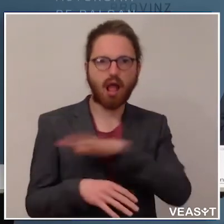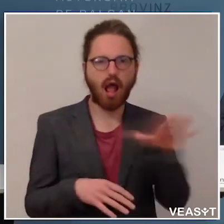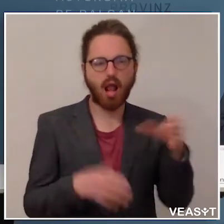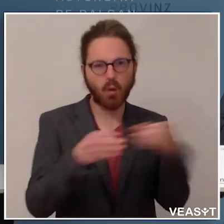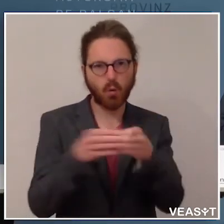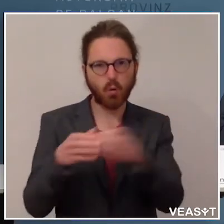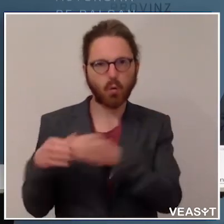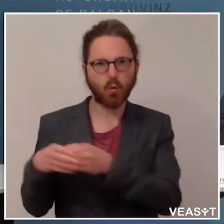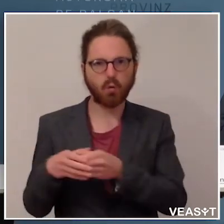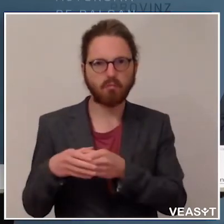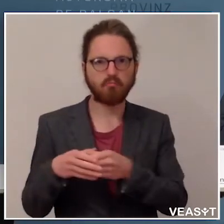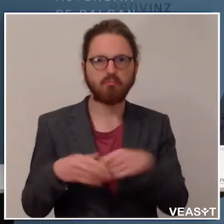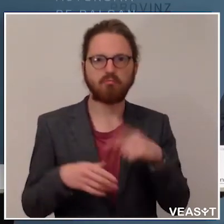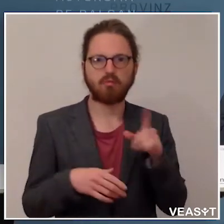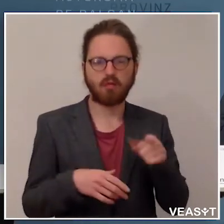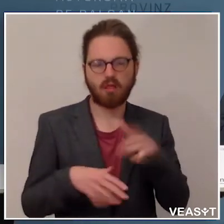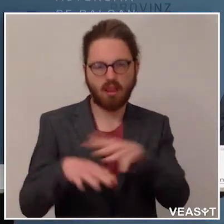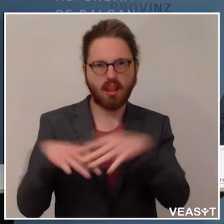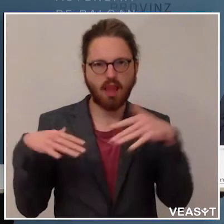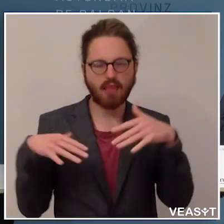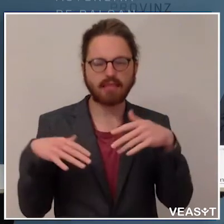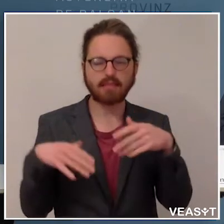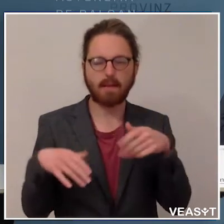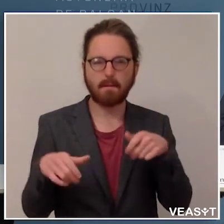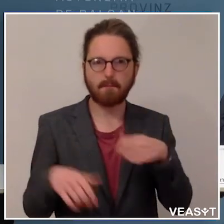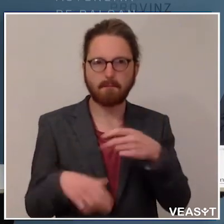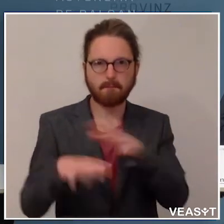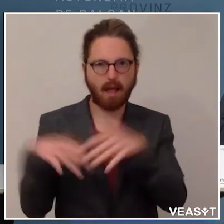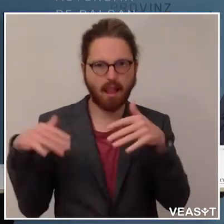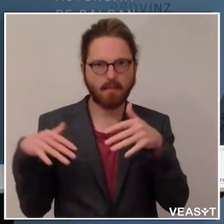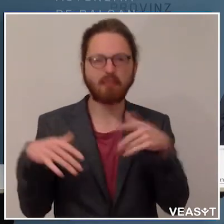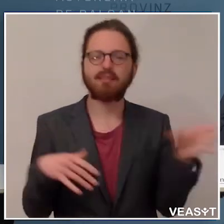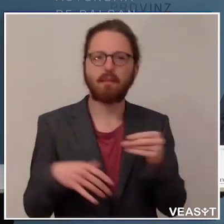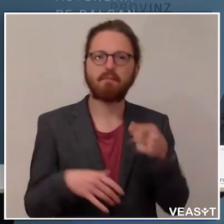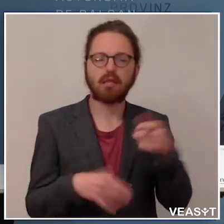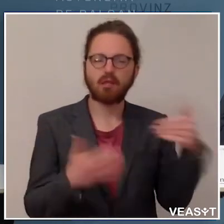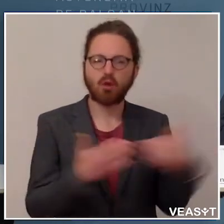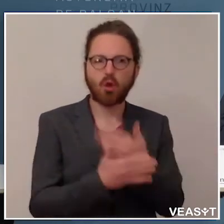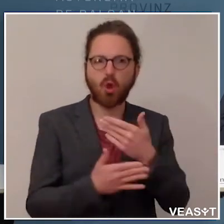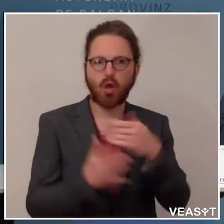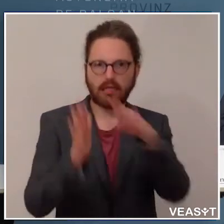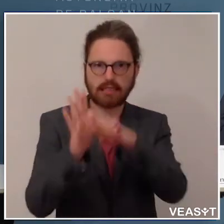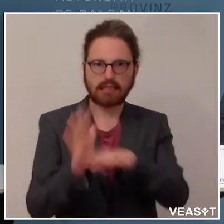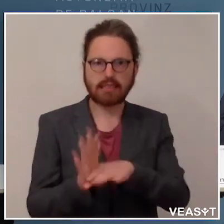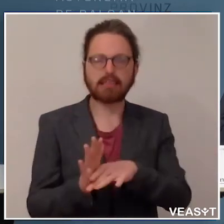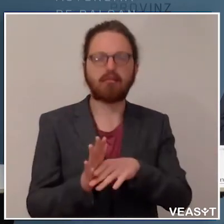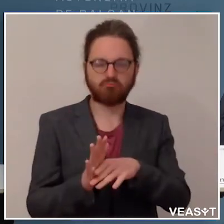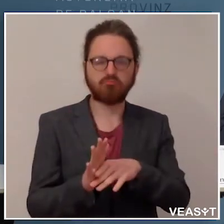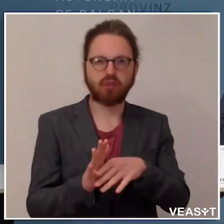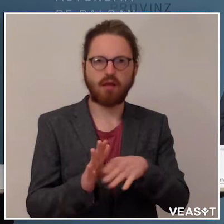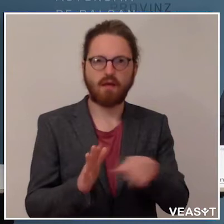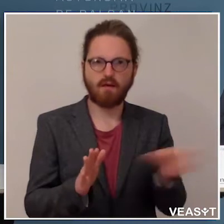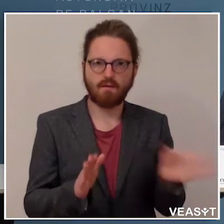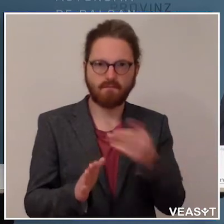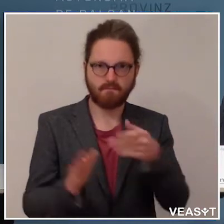des Landesparlaments, um dieses Gesetz für den Neustart Südtirol zu verabschieden. Es ist